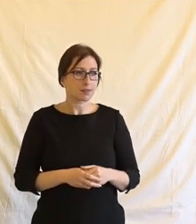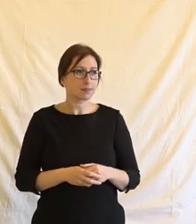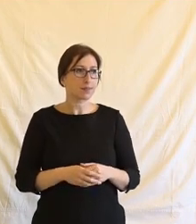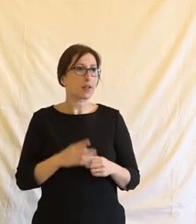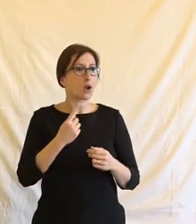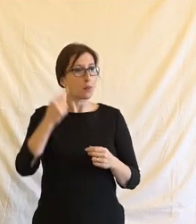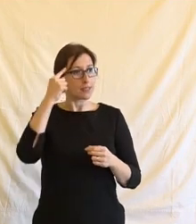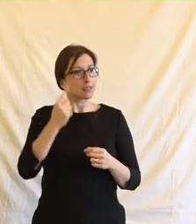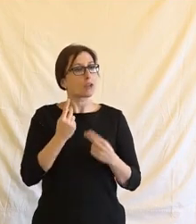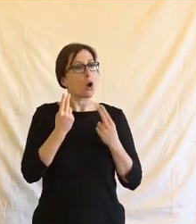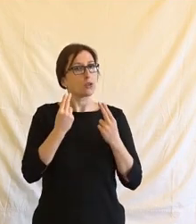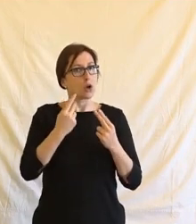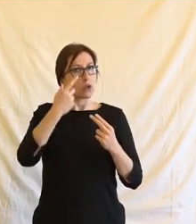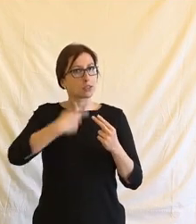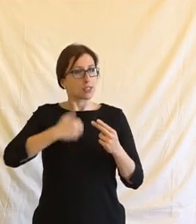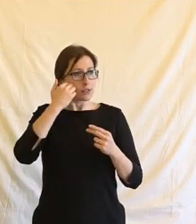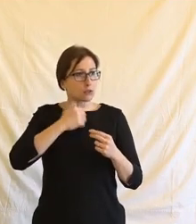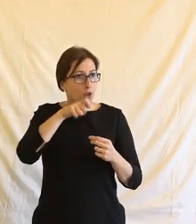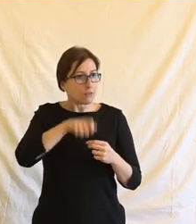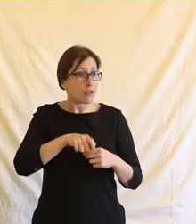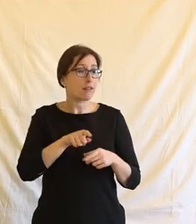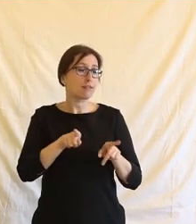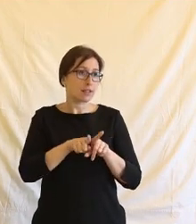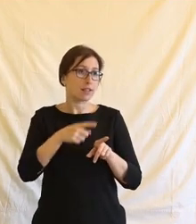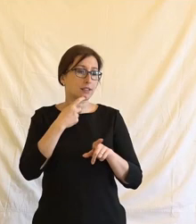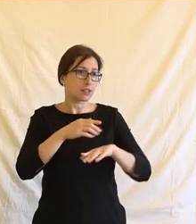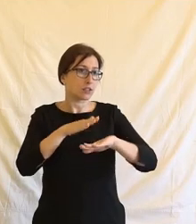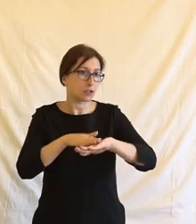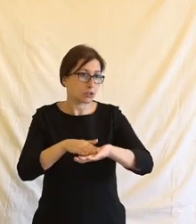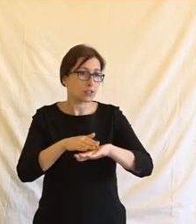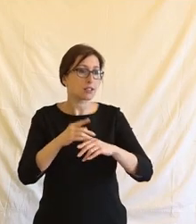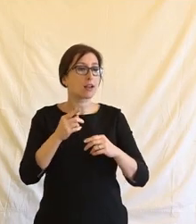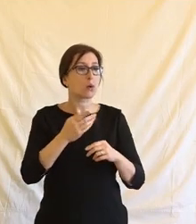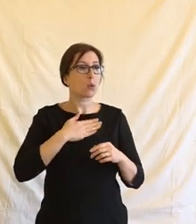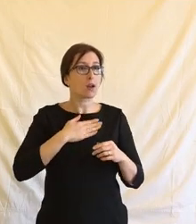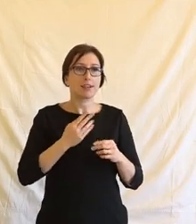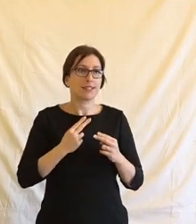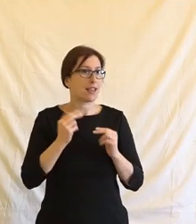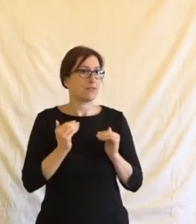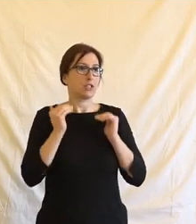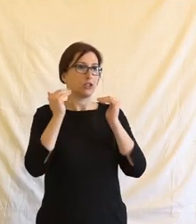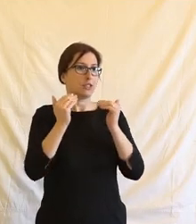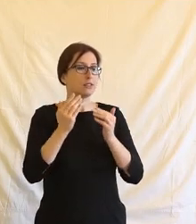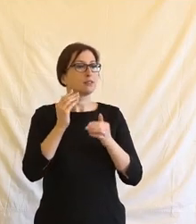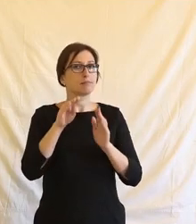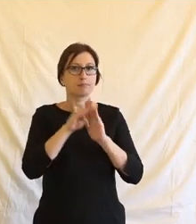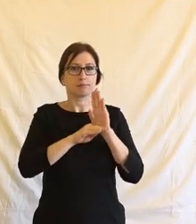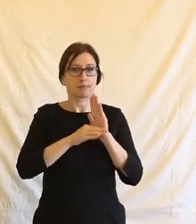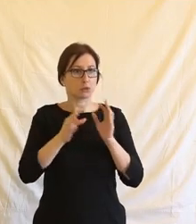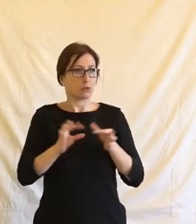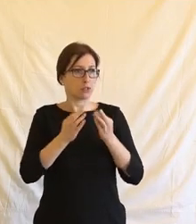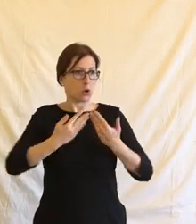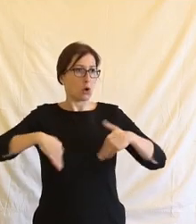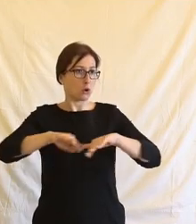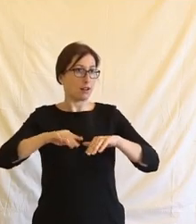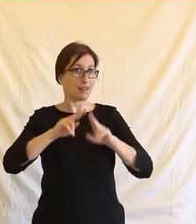hodnot, které máme. A díky tomu taky, ale troufám si dodat, máme ten nejvyšší standard ochrany základních nebo lidských práv